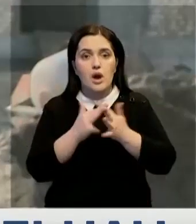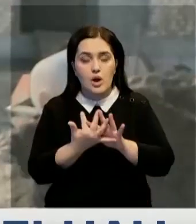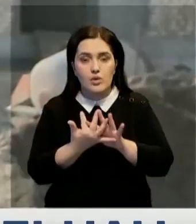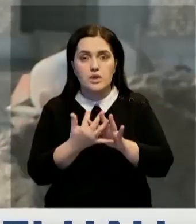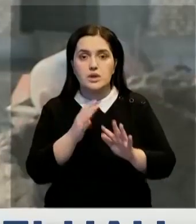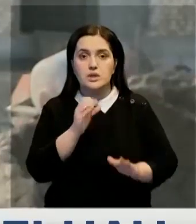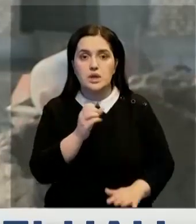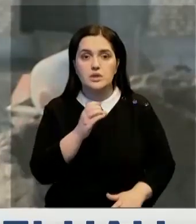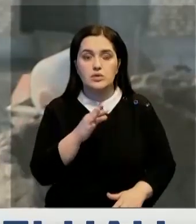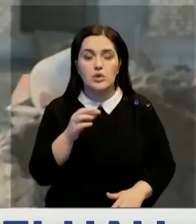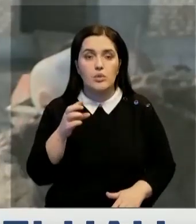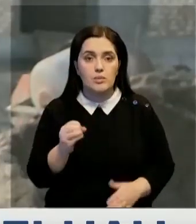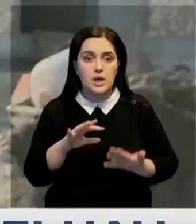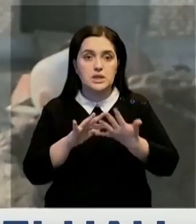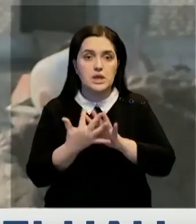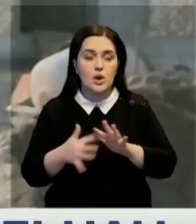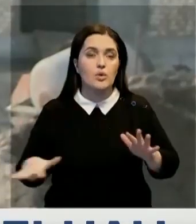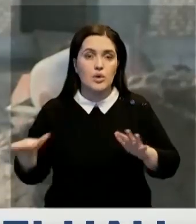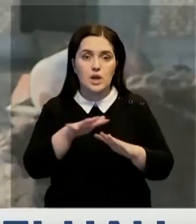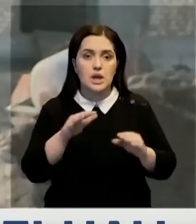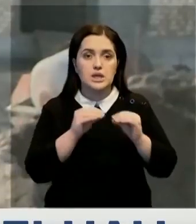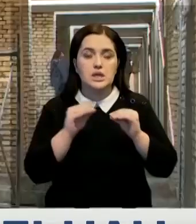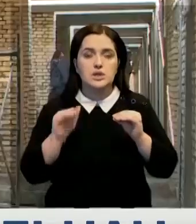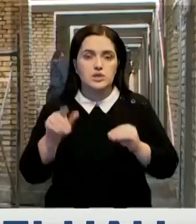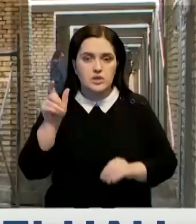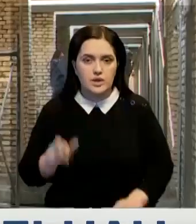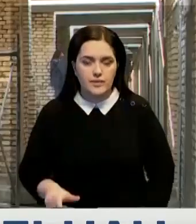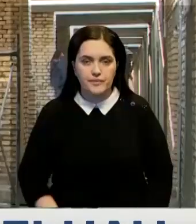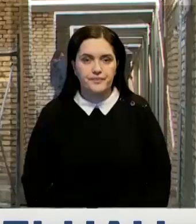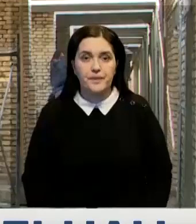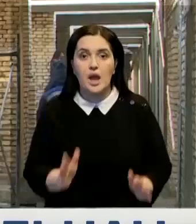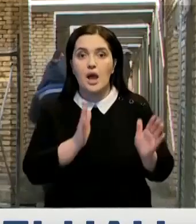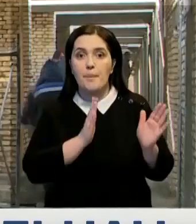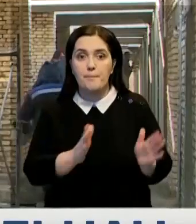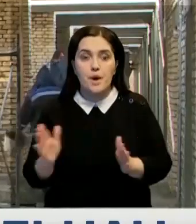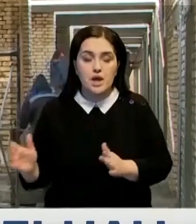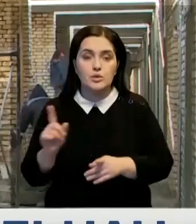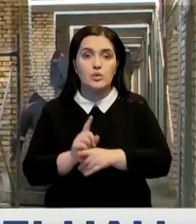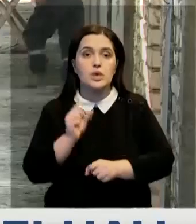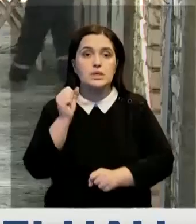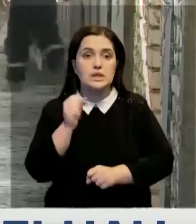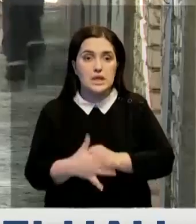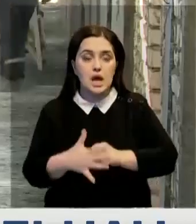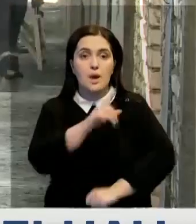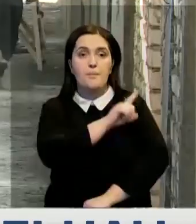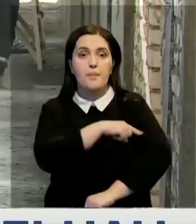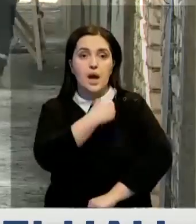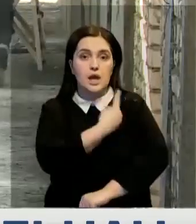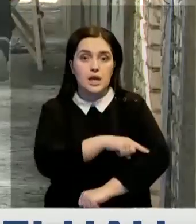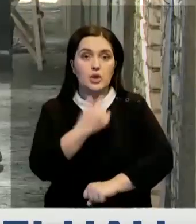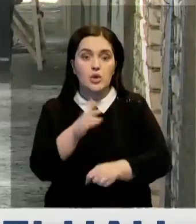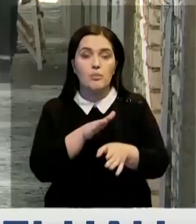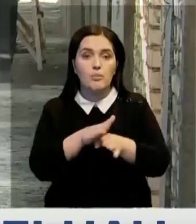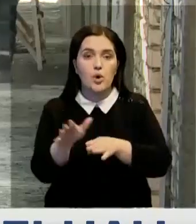Стабинского сельского округа это 10 тысяч человек. В порядок приводят и центральную больницу Тюлькубасского района. Ее